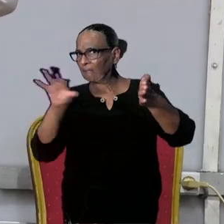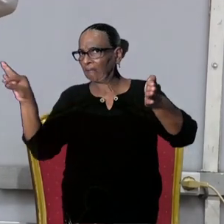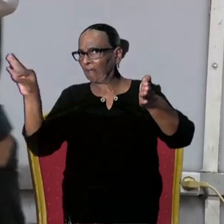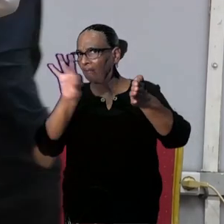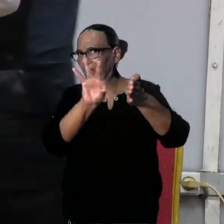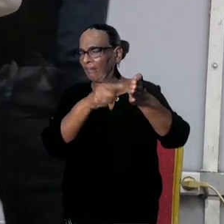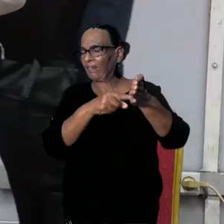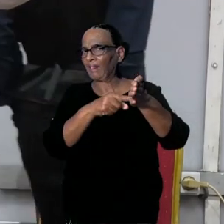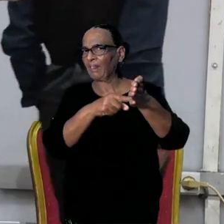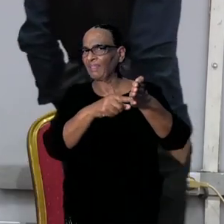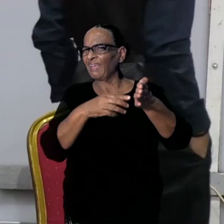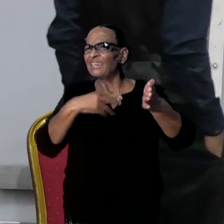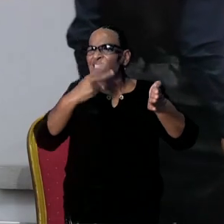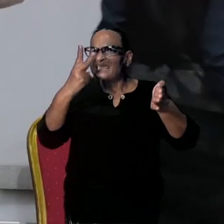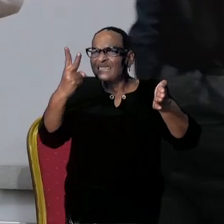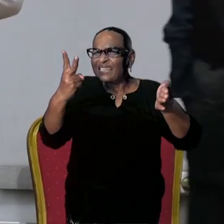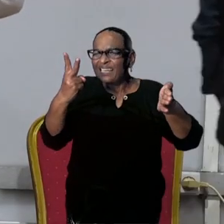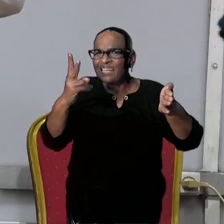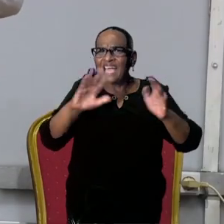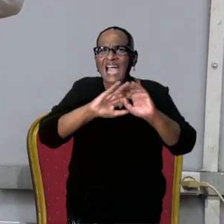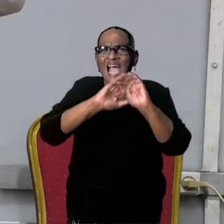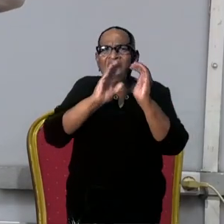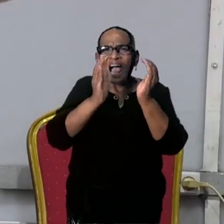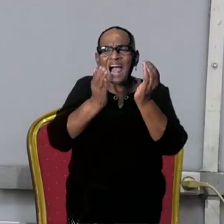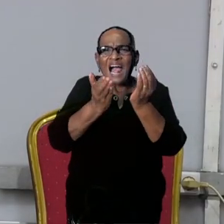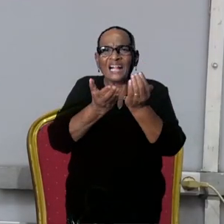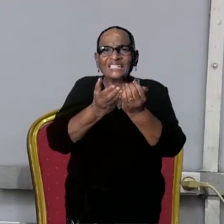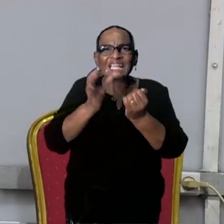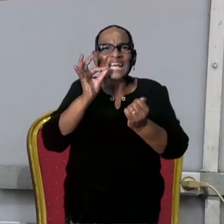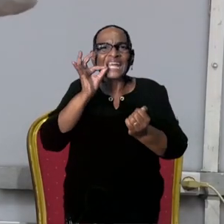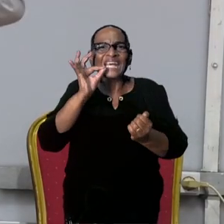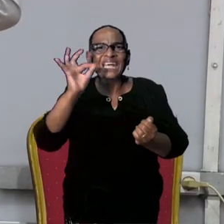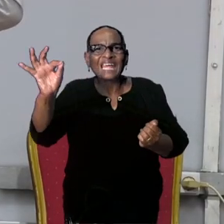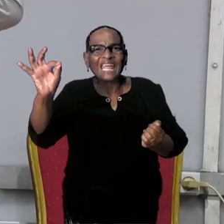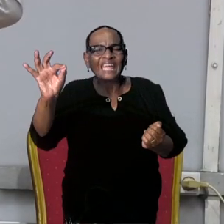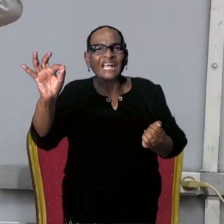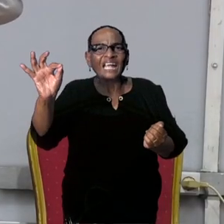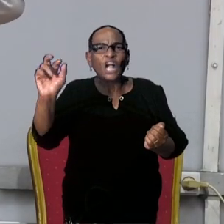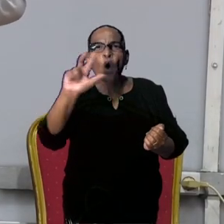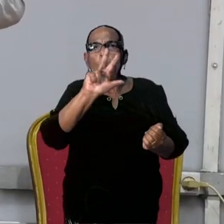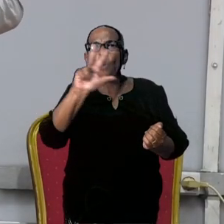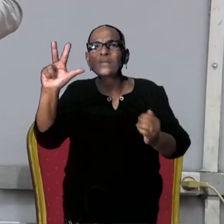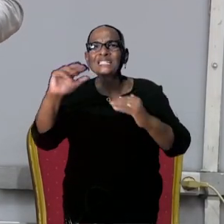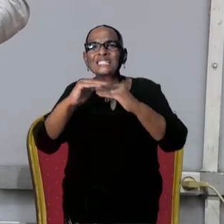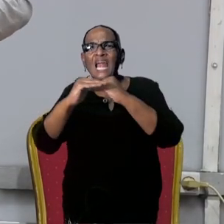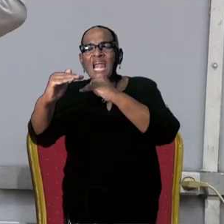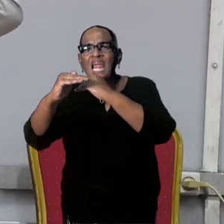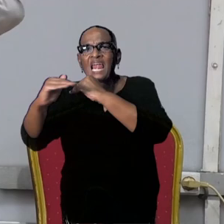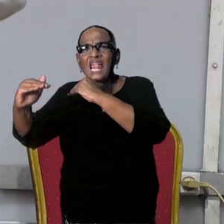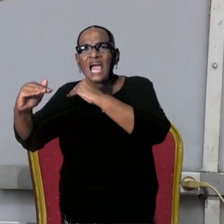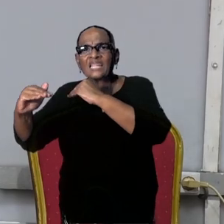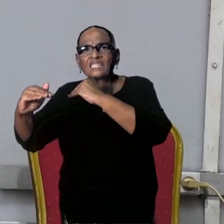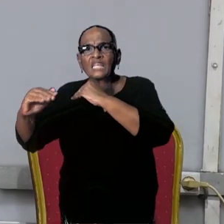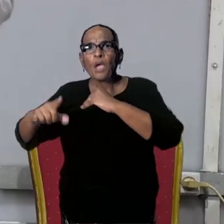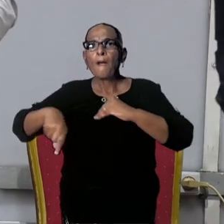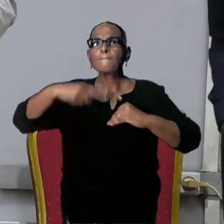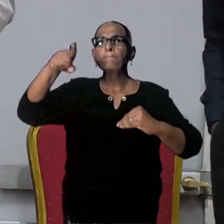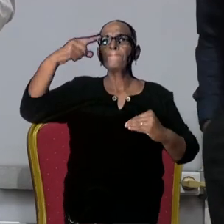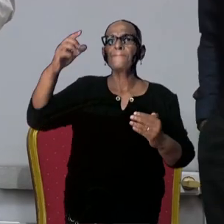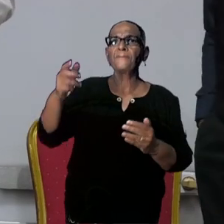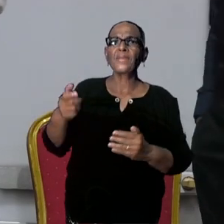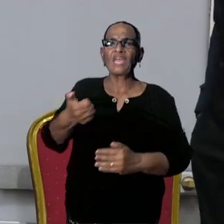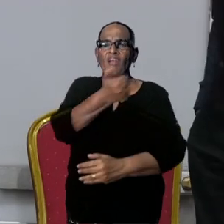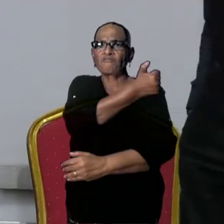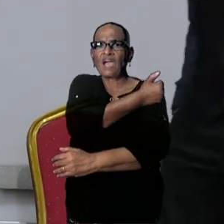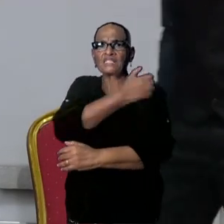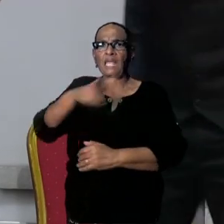het blijkt dat al die rijke westerse landen meer dan overvloed hebben